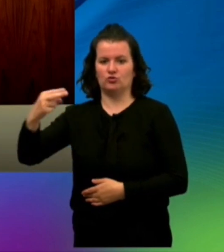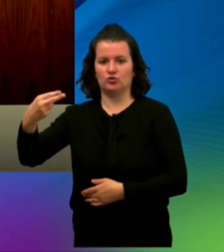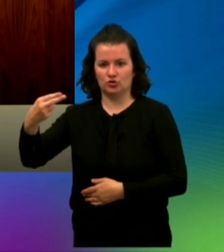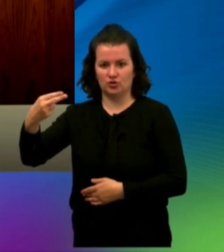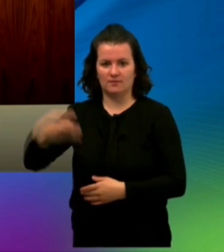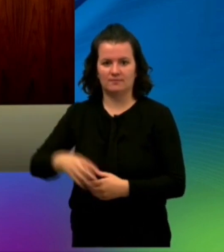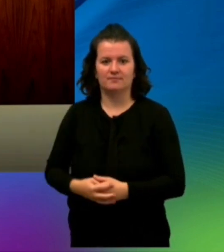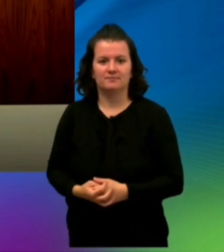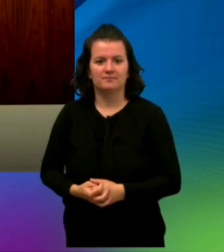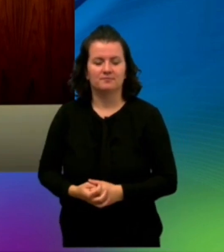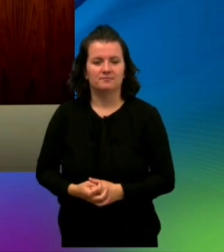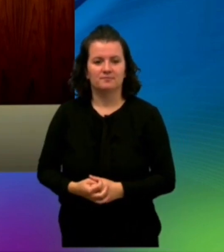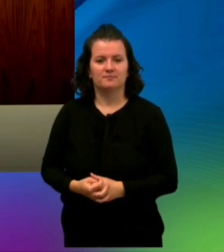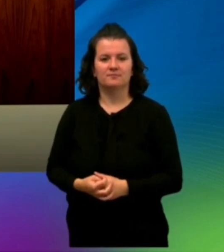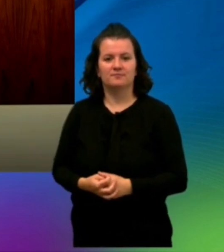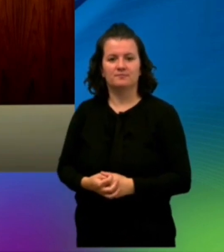المغرب